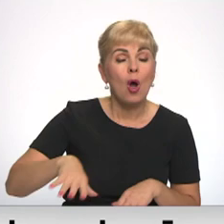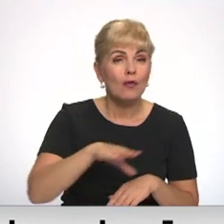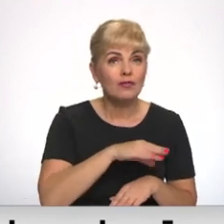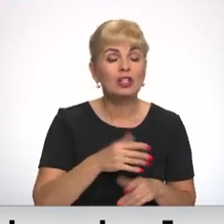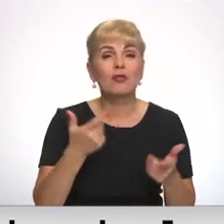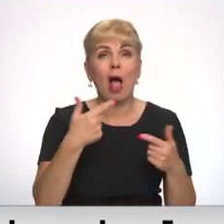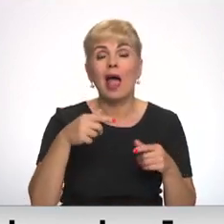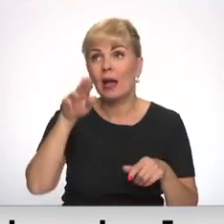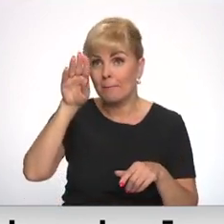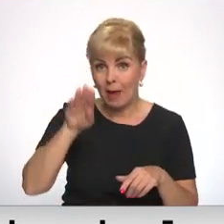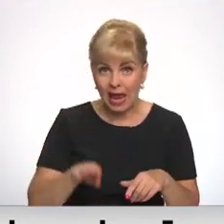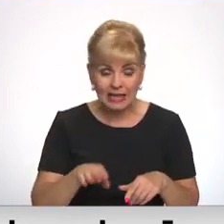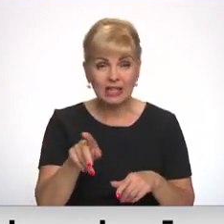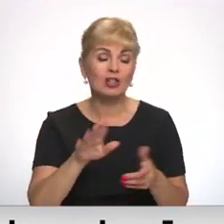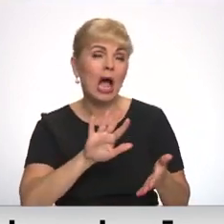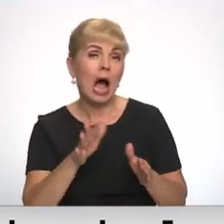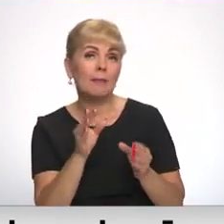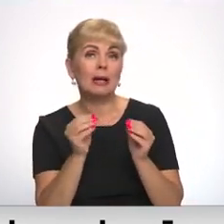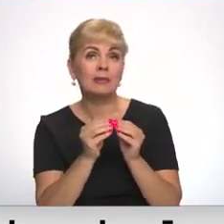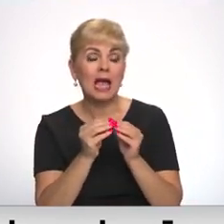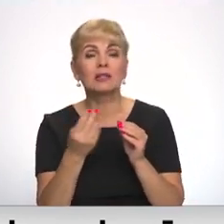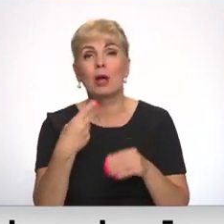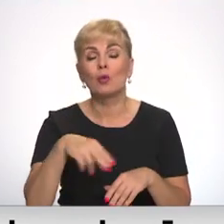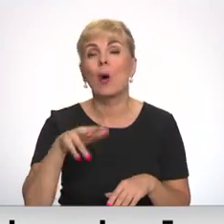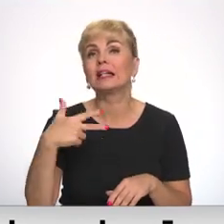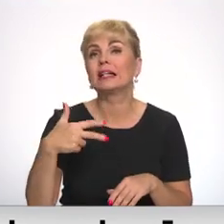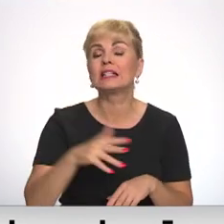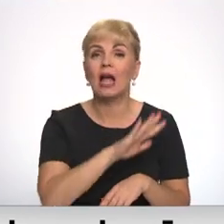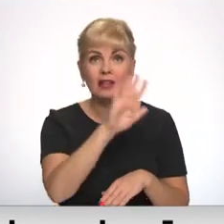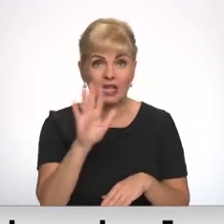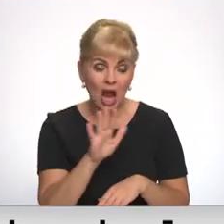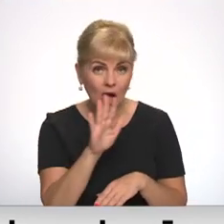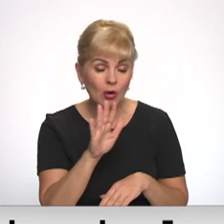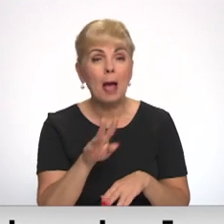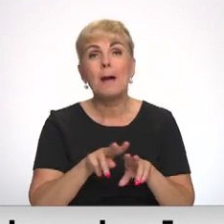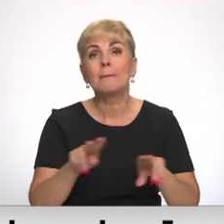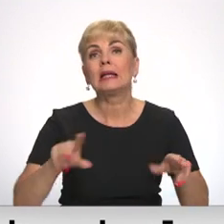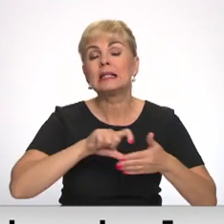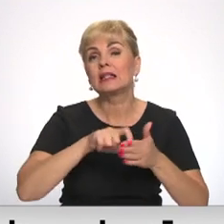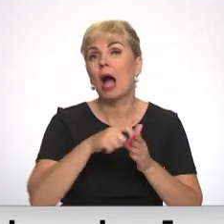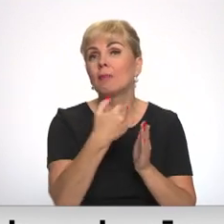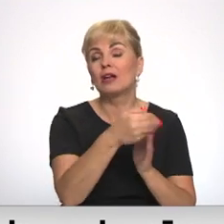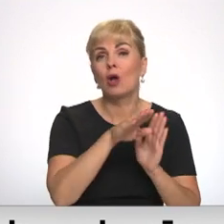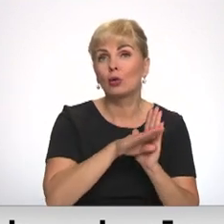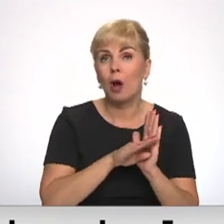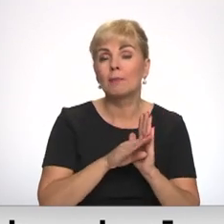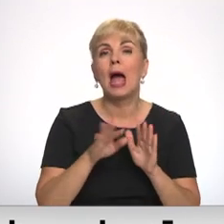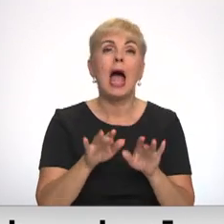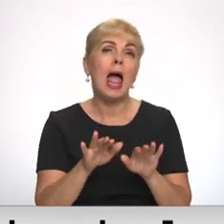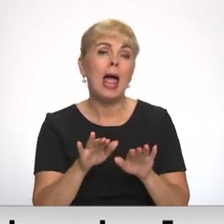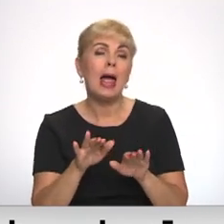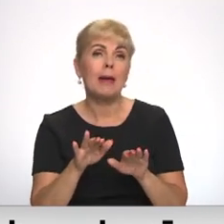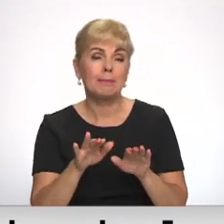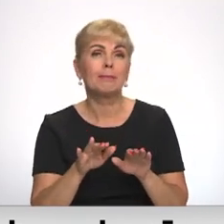laika mēnesī. Tās ir apmēram 10 no 30 dienām. Taču saskaņā ar ministru kabinete noteikumiem e-pakalpojumiem